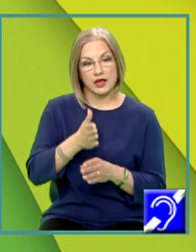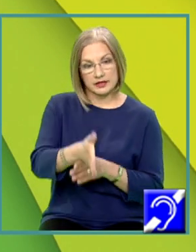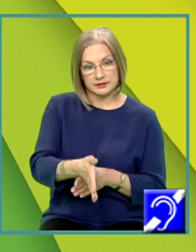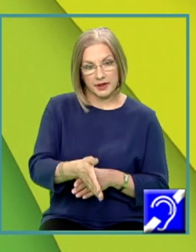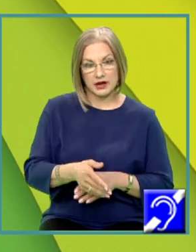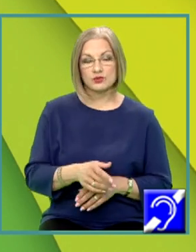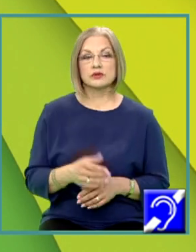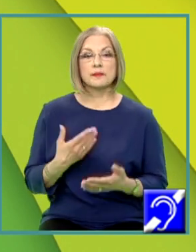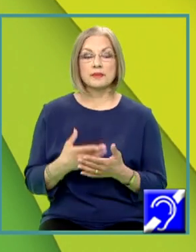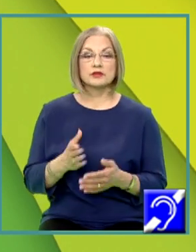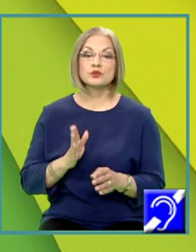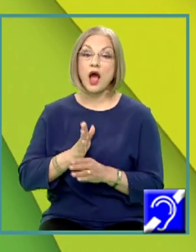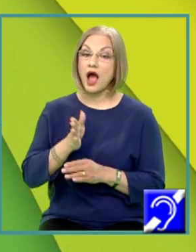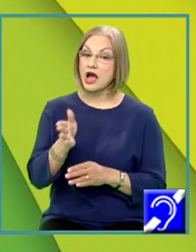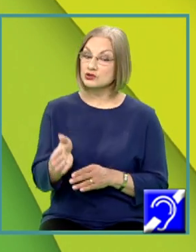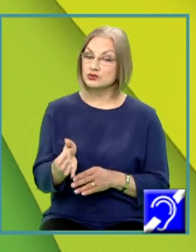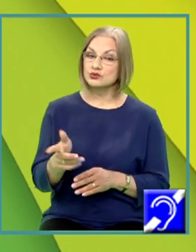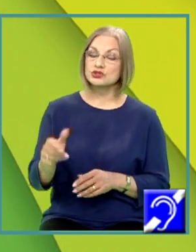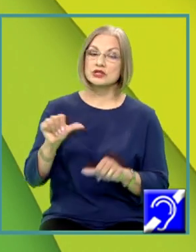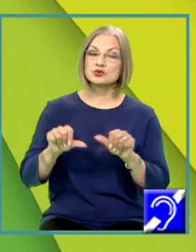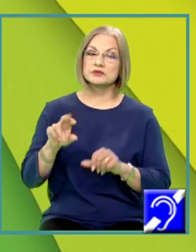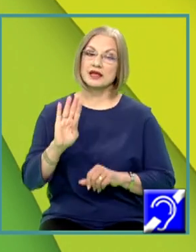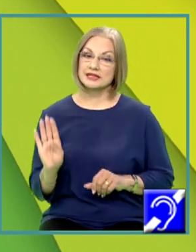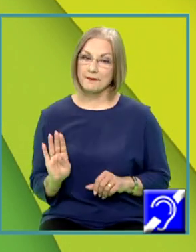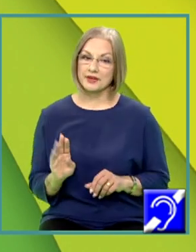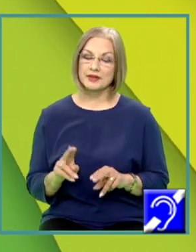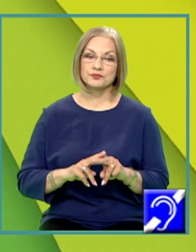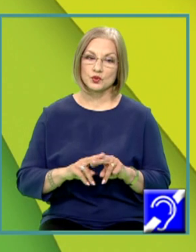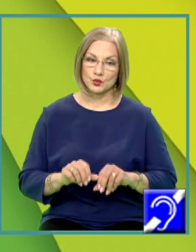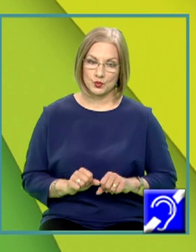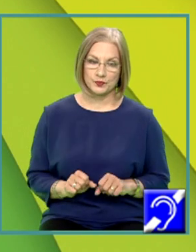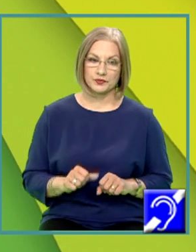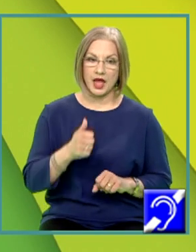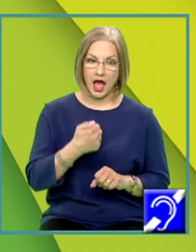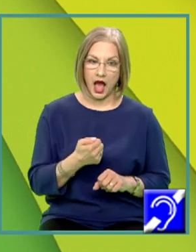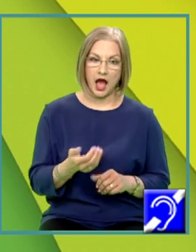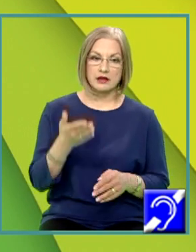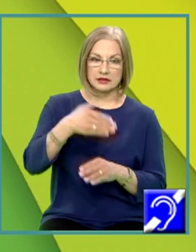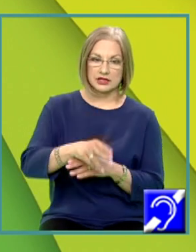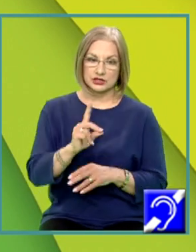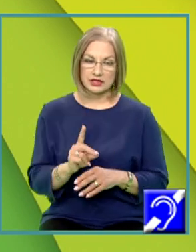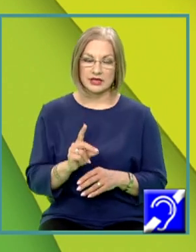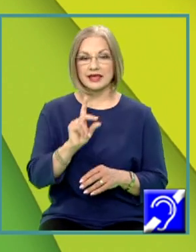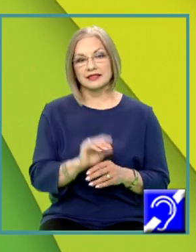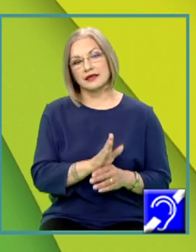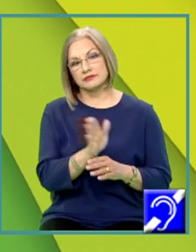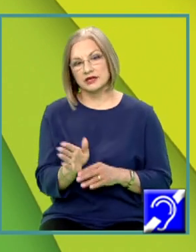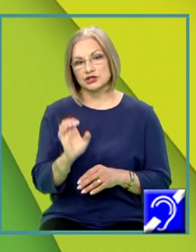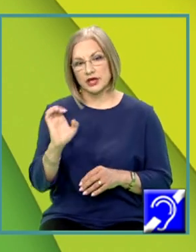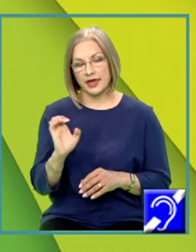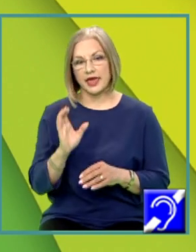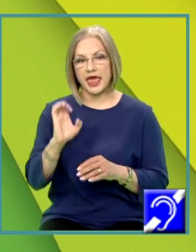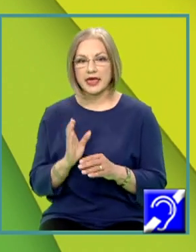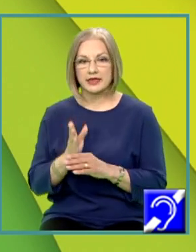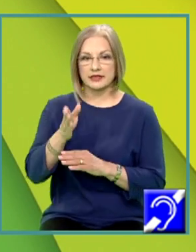parcurge pentru a ajunge la substanța B și anume A trece în D, D trece în E, iar E